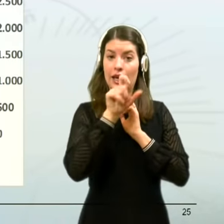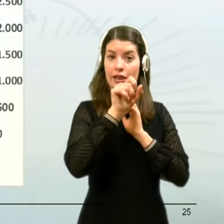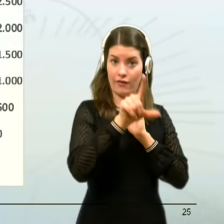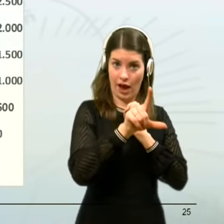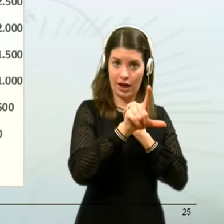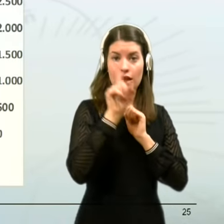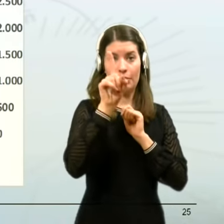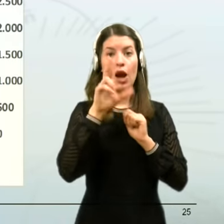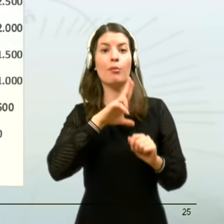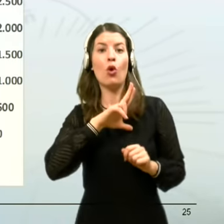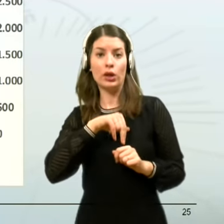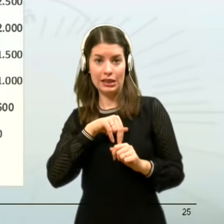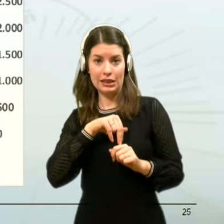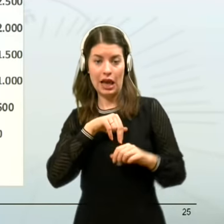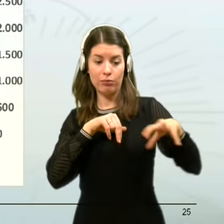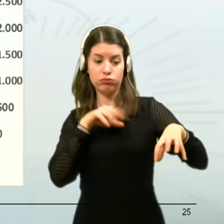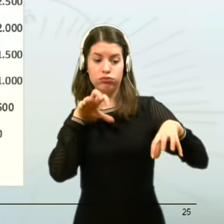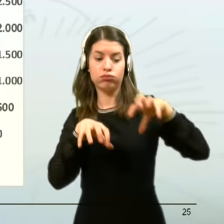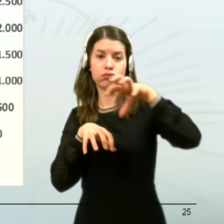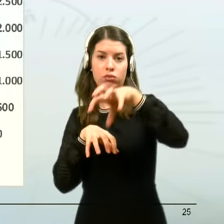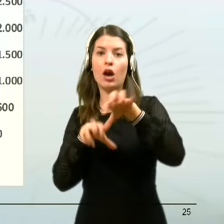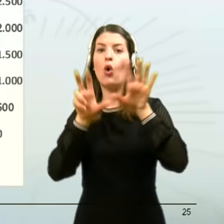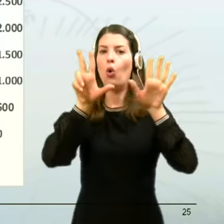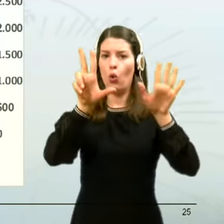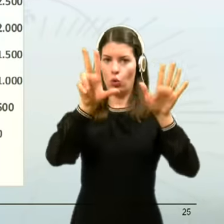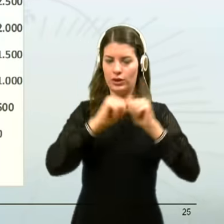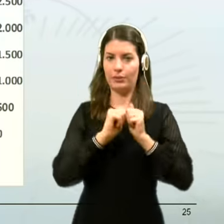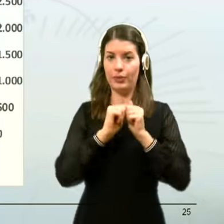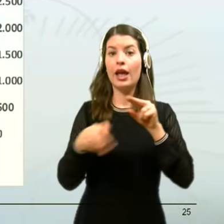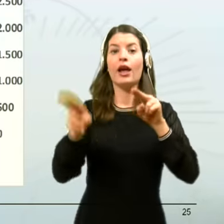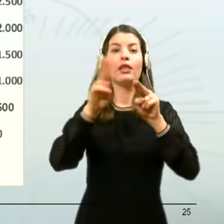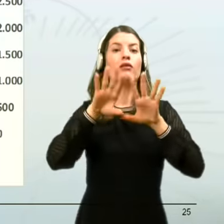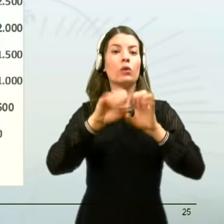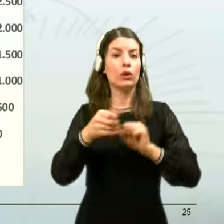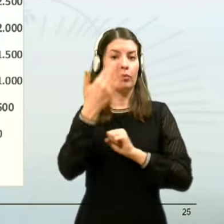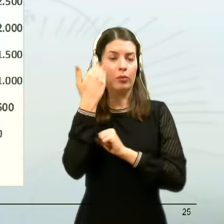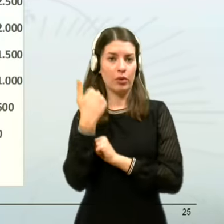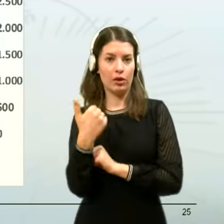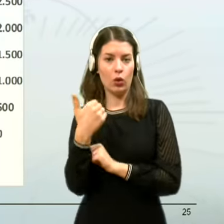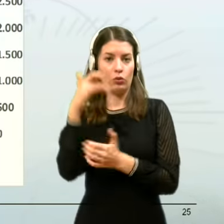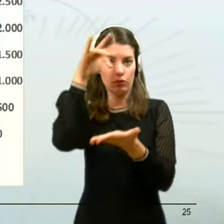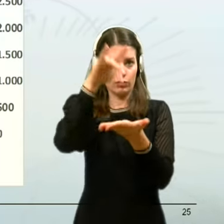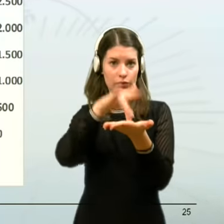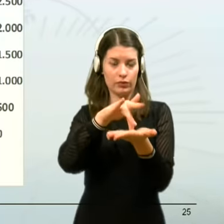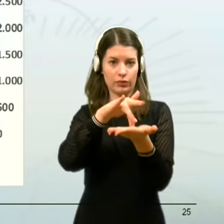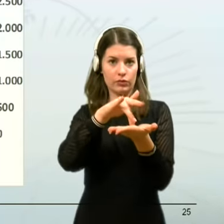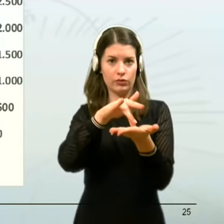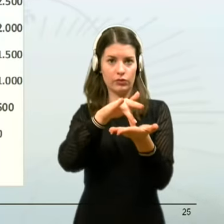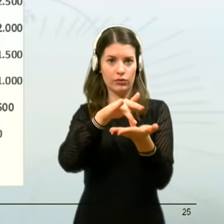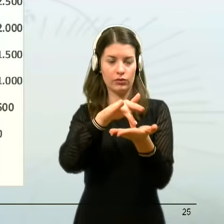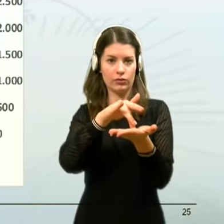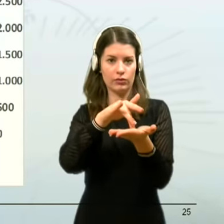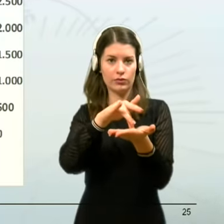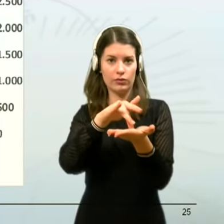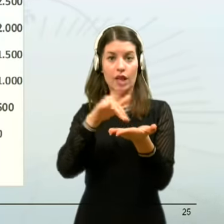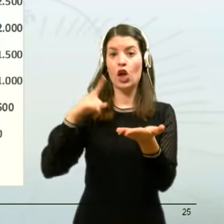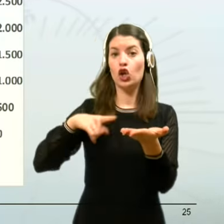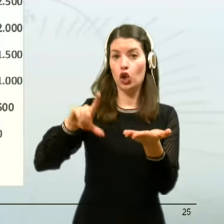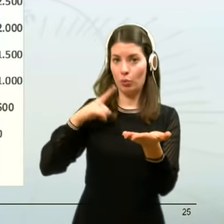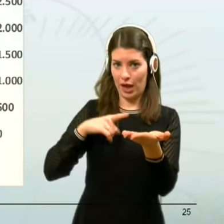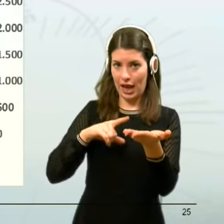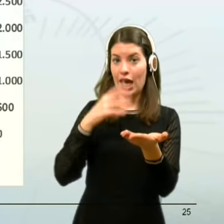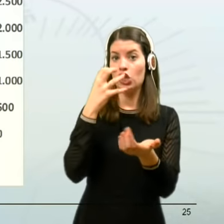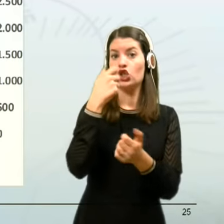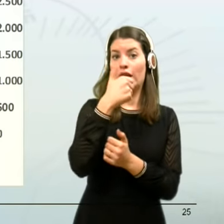naših policijskih uprav je 8 in največ ukrepov je bilo izrečenih na področju policijske uprave Ljubljana